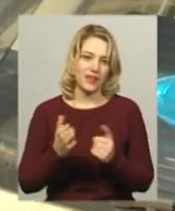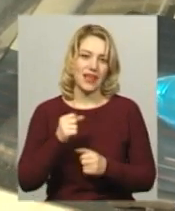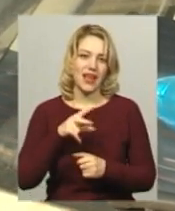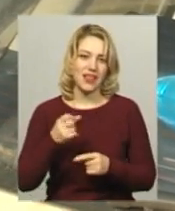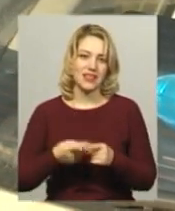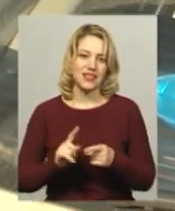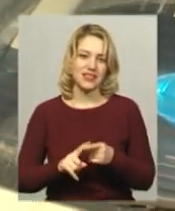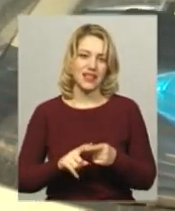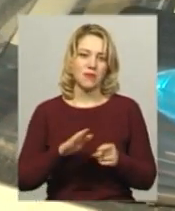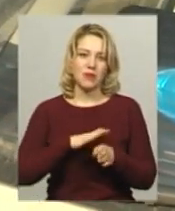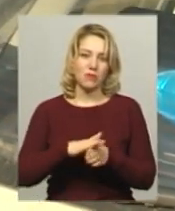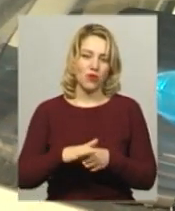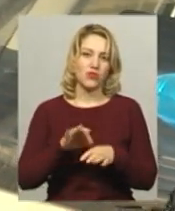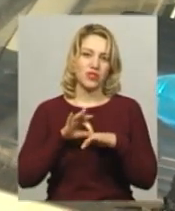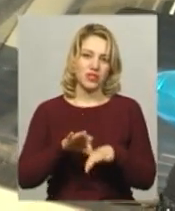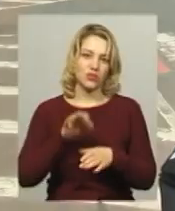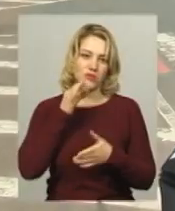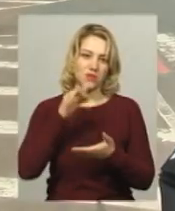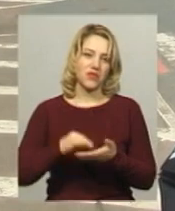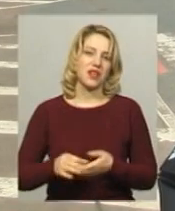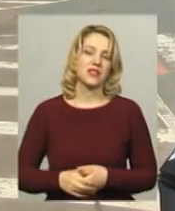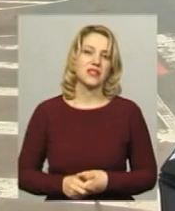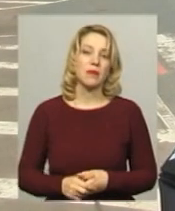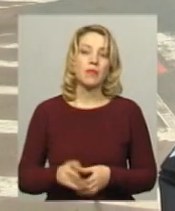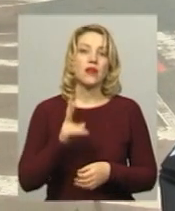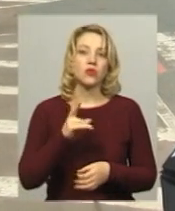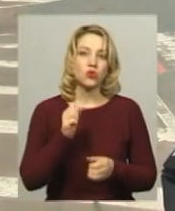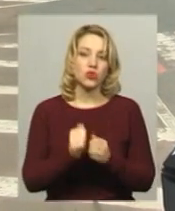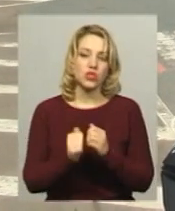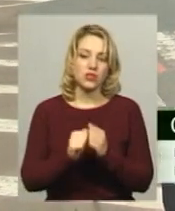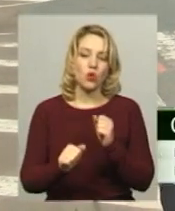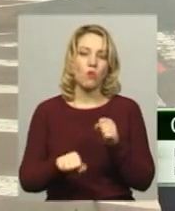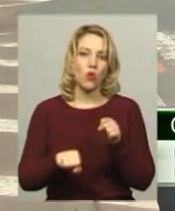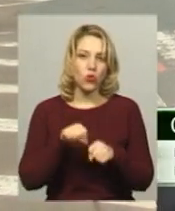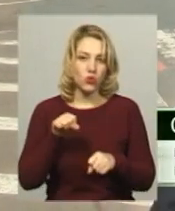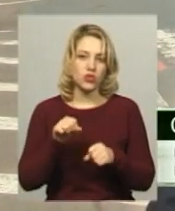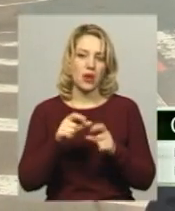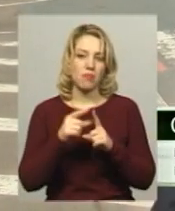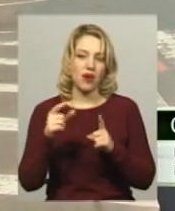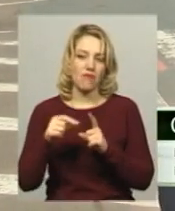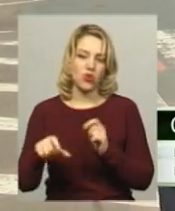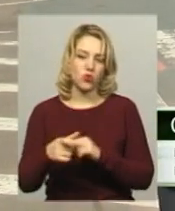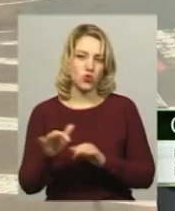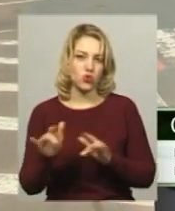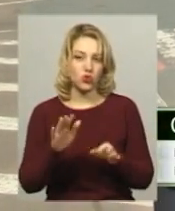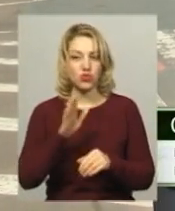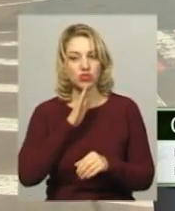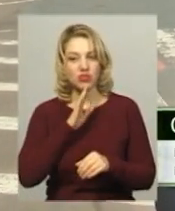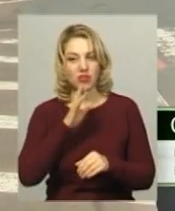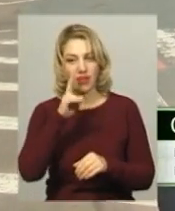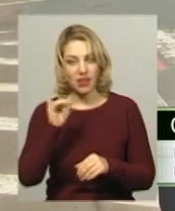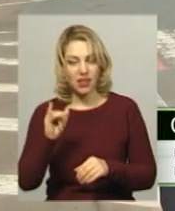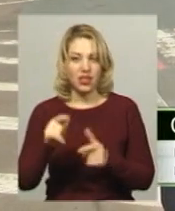за це повну несу відповідальність. А хто частіше порушує правила дорожнього руху – жінки чи чоловіки? Ви знаєте,